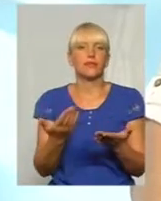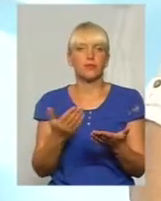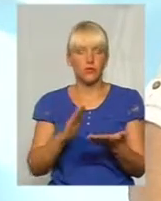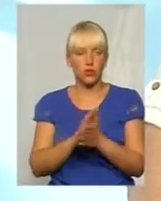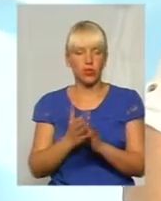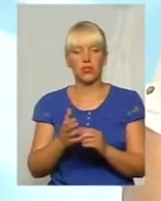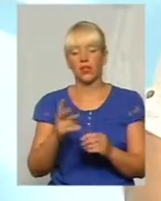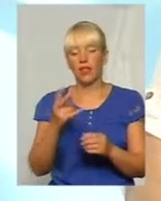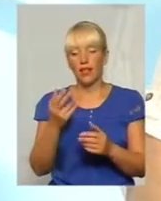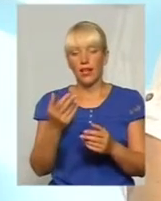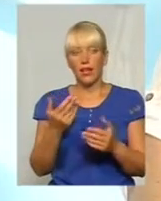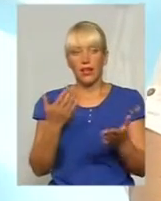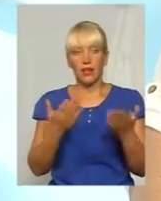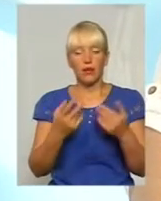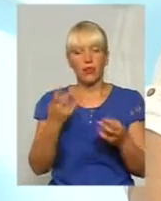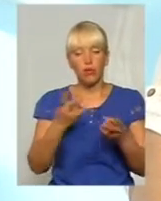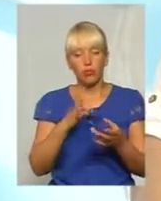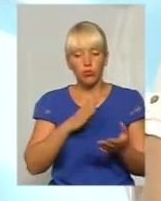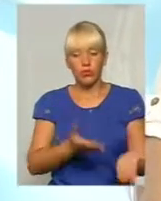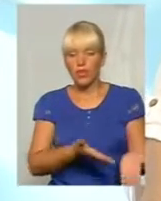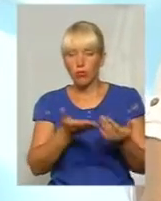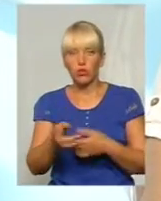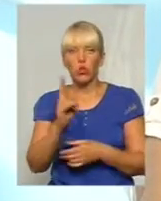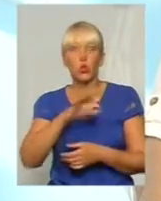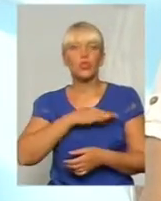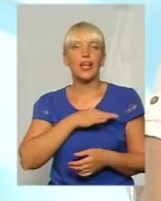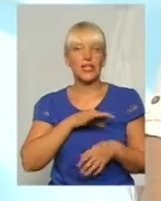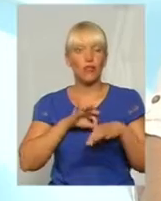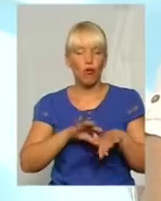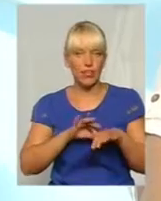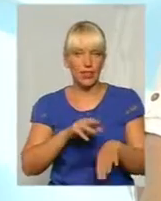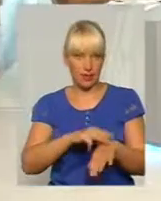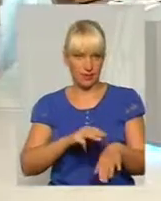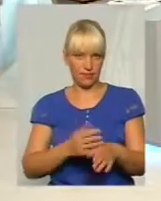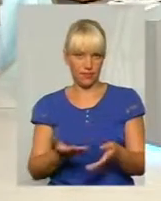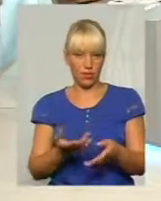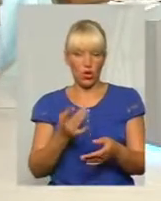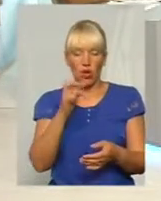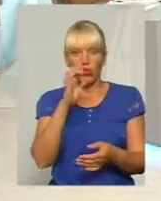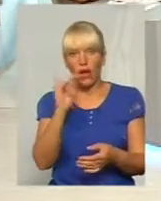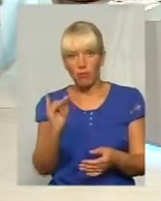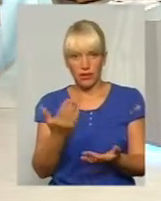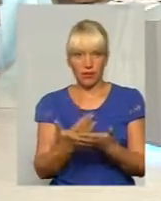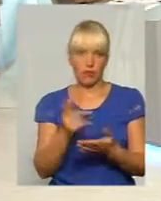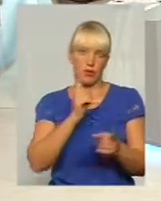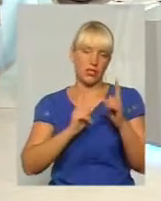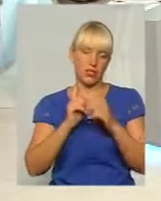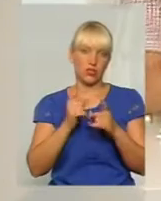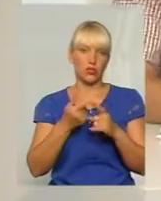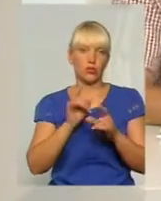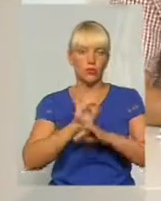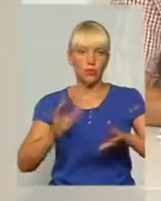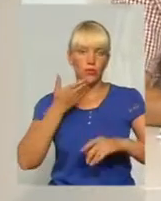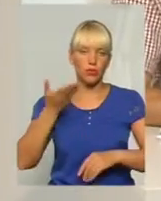могли б запросити, хто ведеться слідство, і хай би їх проінформували трохи. Тим паче, в залі був і головний поліцейський області, і